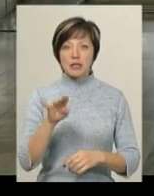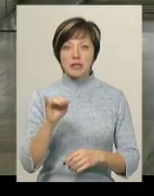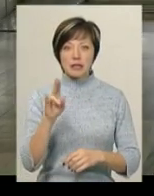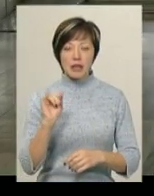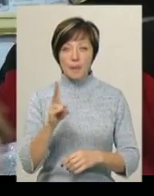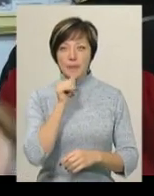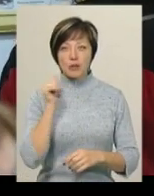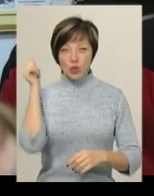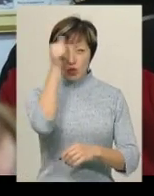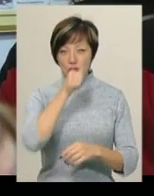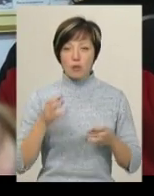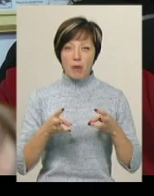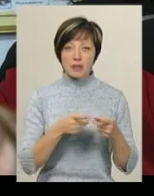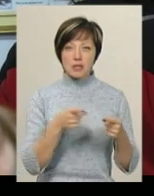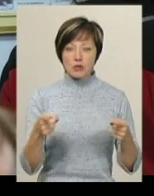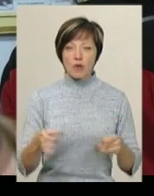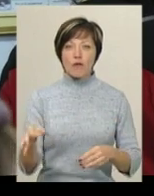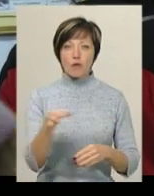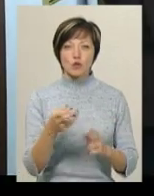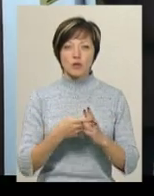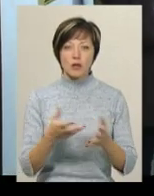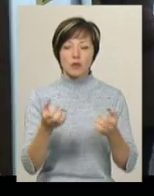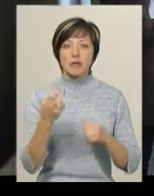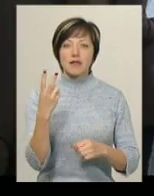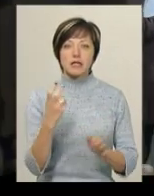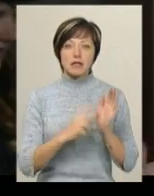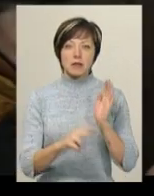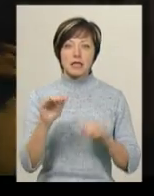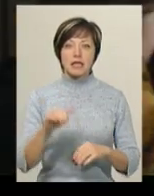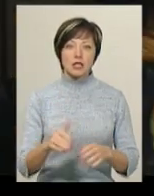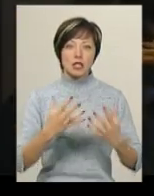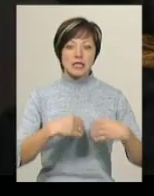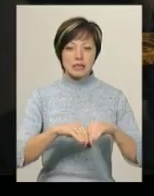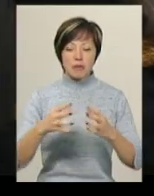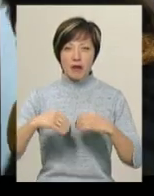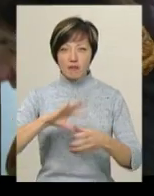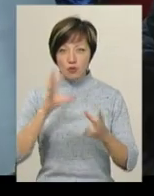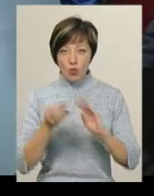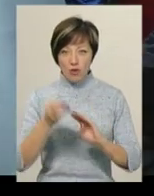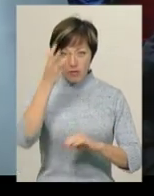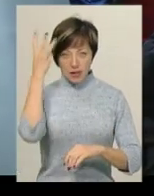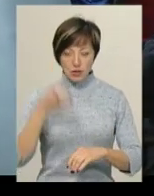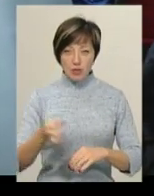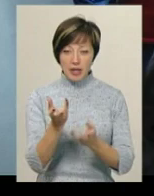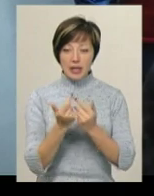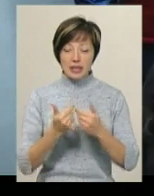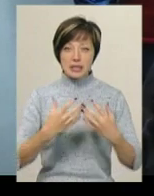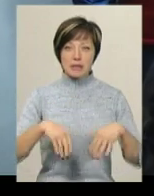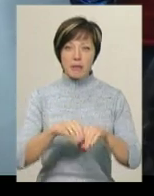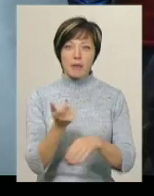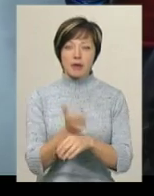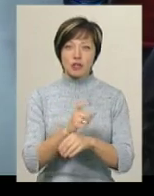минулорічного опалювального сезону в області субсидій отримували 270 тисяч сімей. Всього в Хмельницькій області кількість сімей